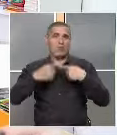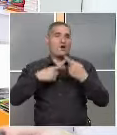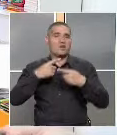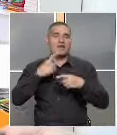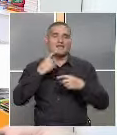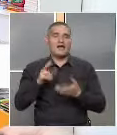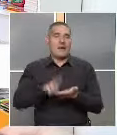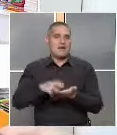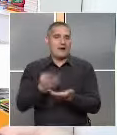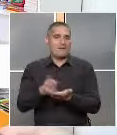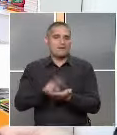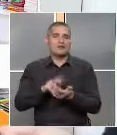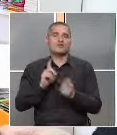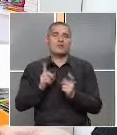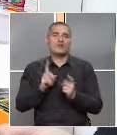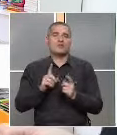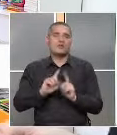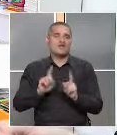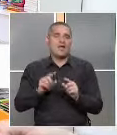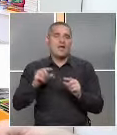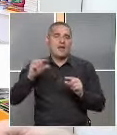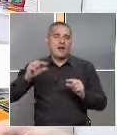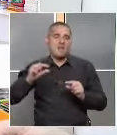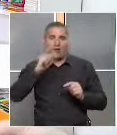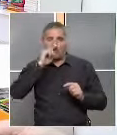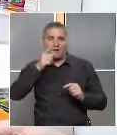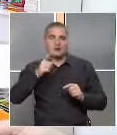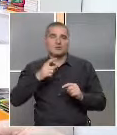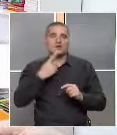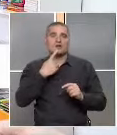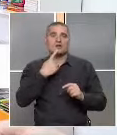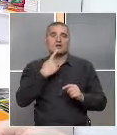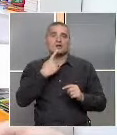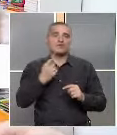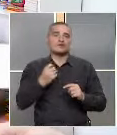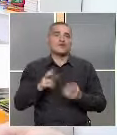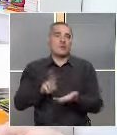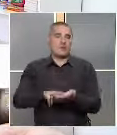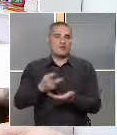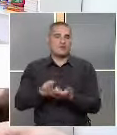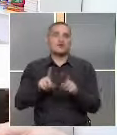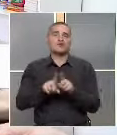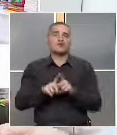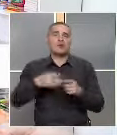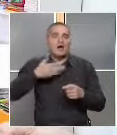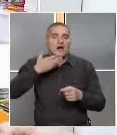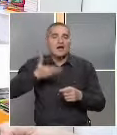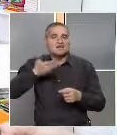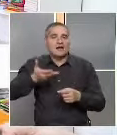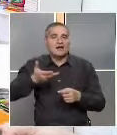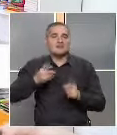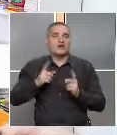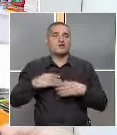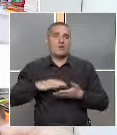и за преводачеството, което е немаловажно, защото преводачът също е разказвач, който